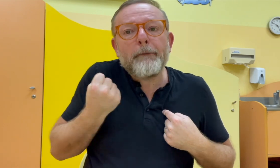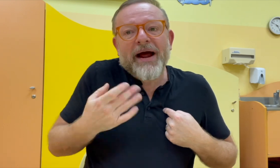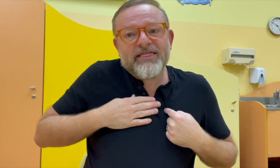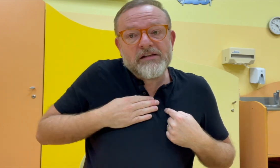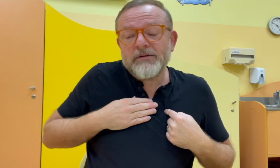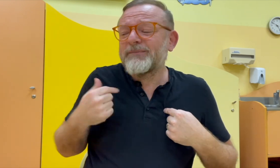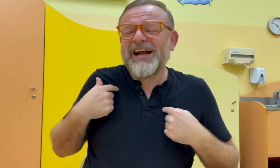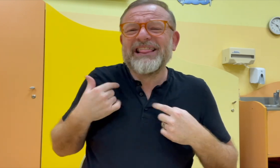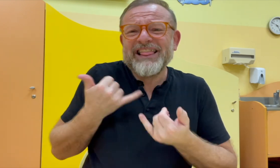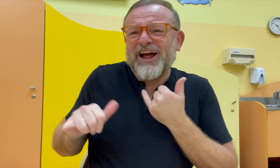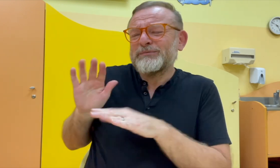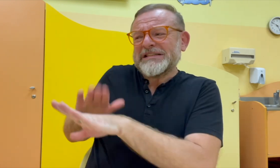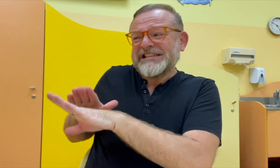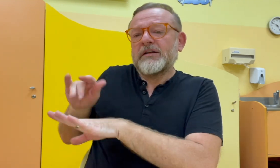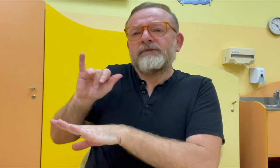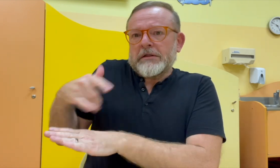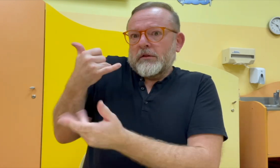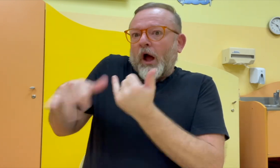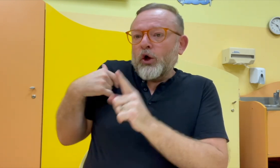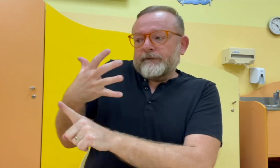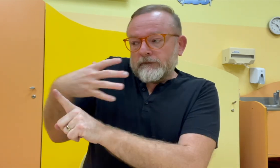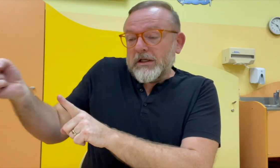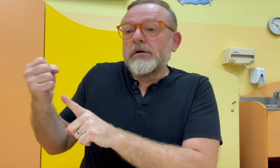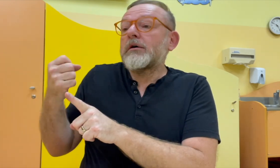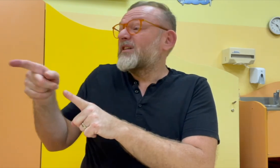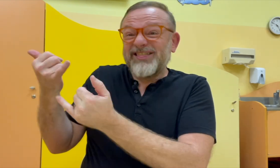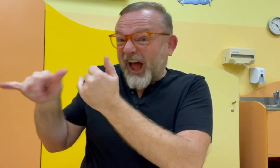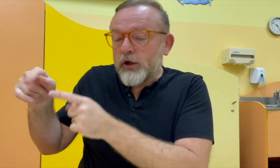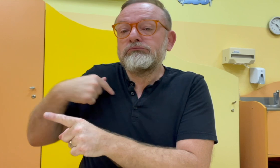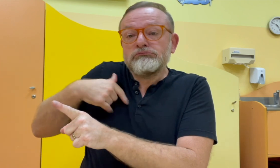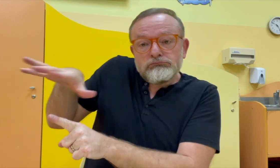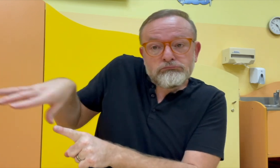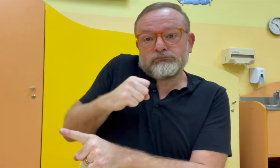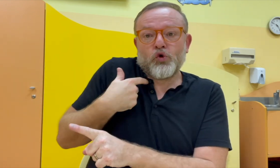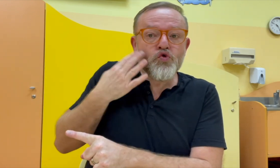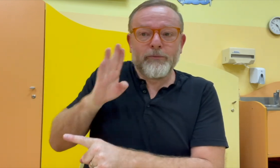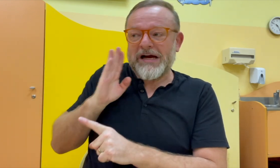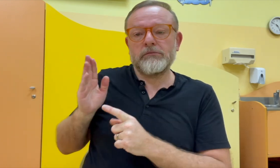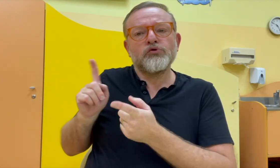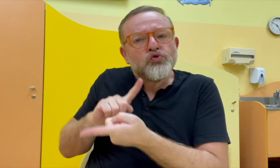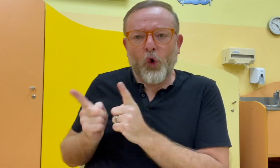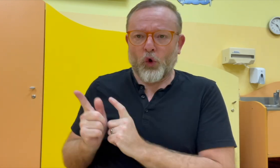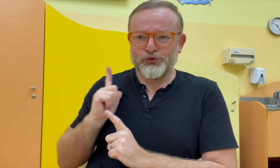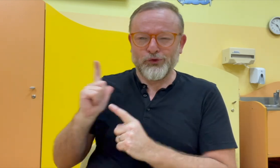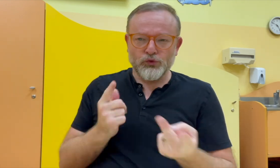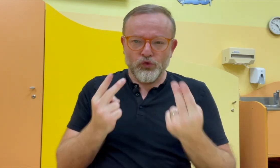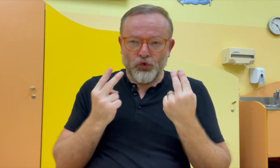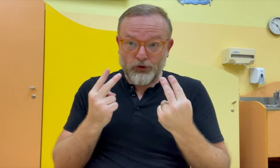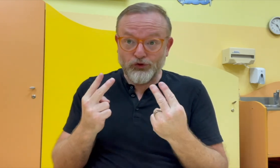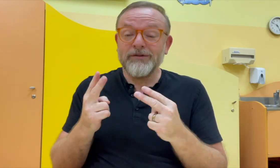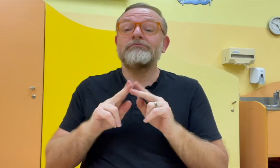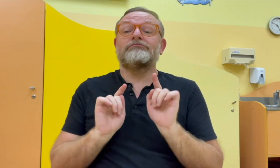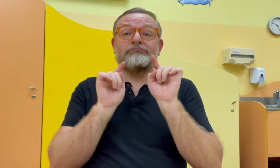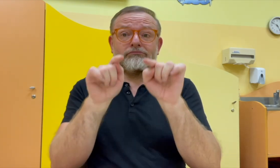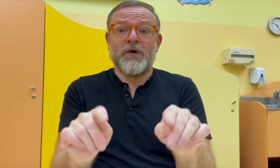domodlout mezi sebou. Může to být učitel, který zvládá určitou látku, má určité kompetence, tak přivezme tu látku,